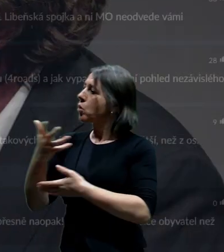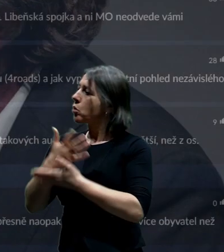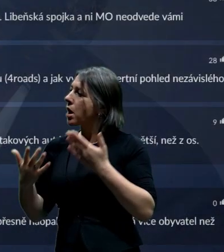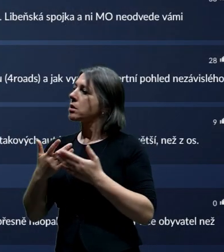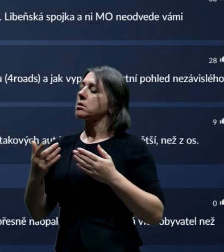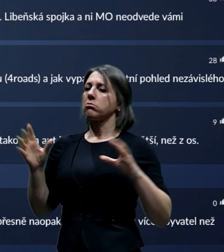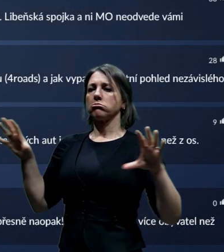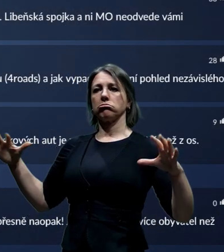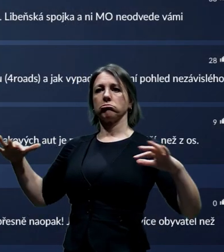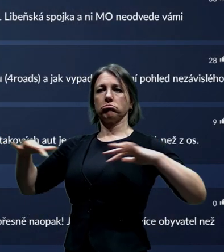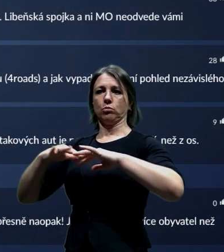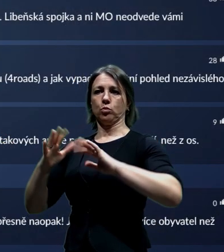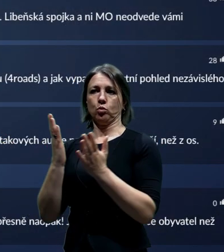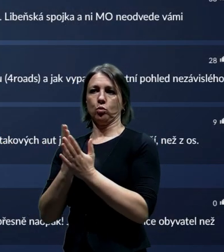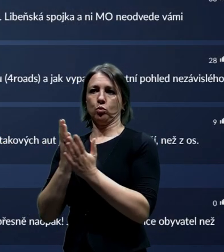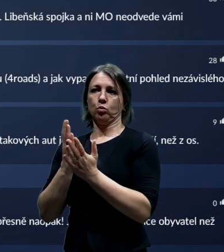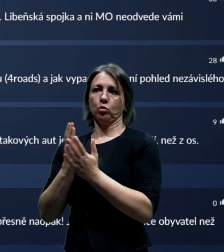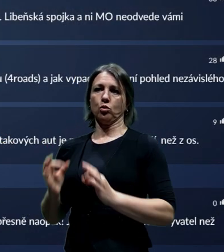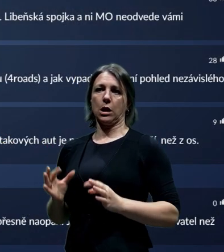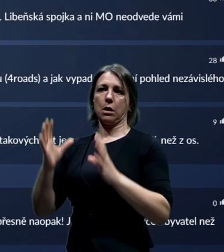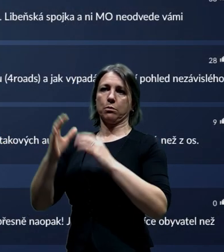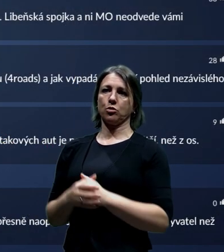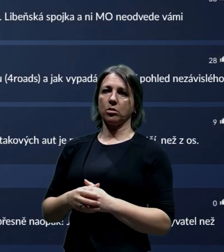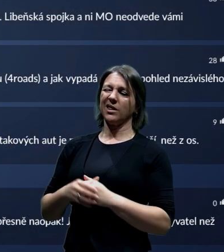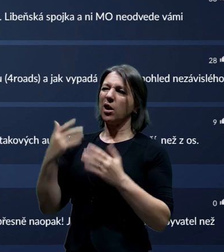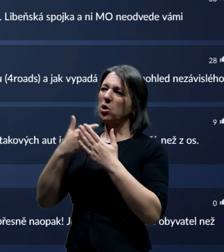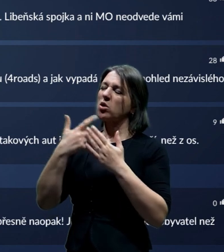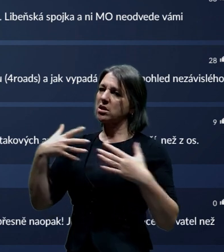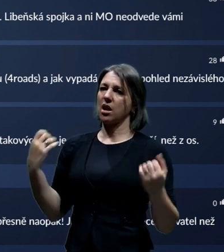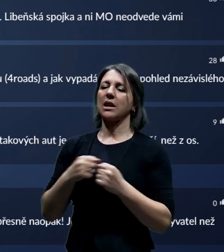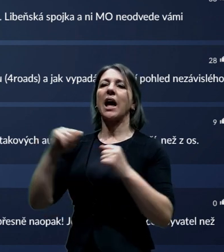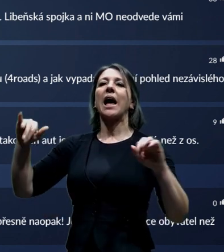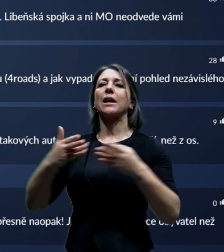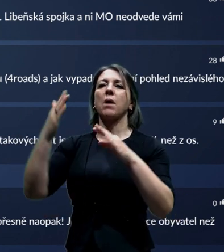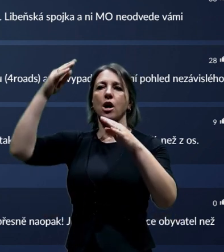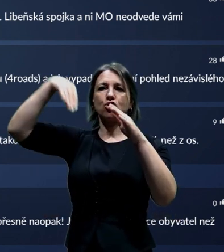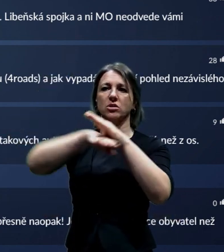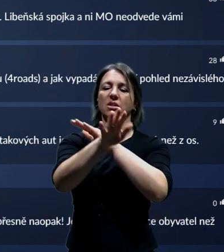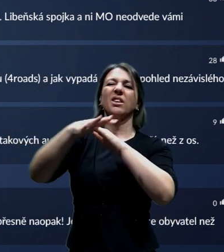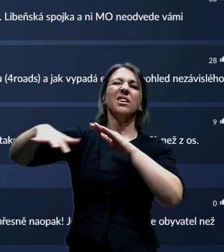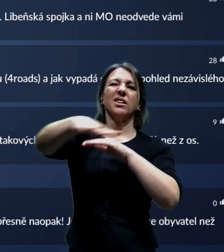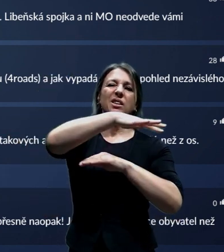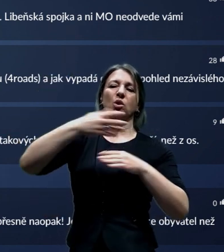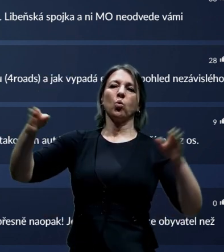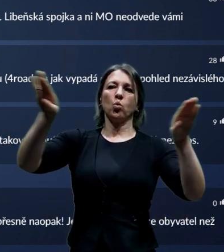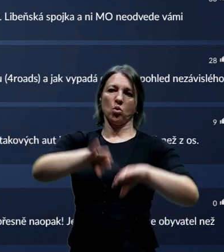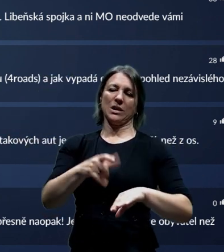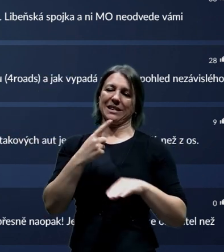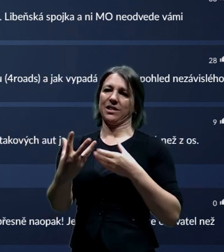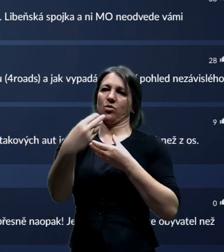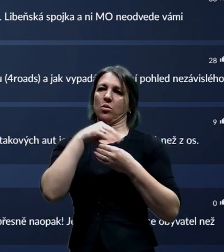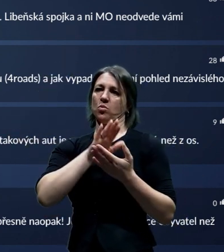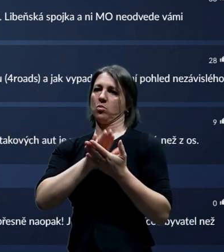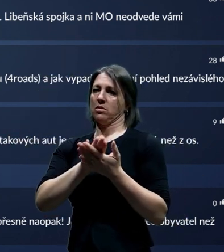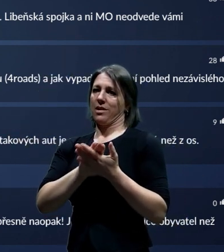jestli prostě jenom bude trošku šance nemít tu rybářku, zachránit vlastně to údolí a mít to vlastně v té městské struktúře jako v